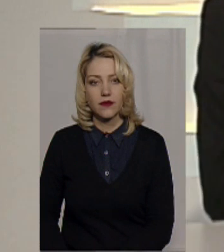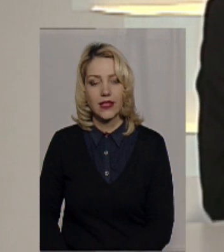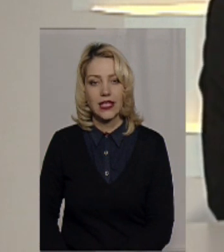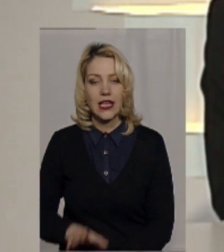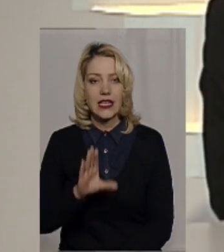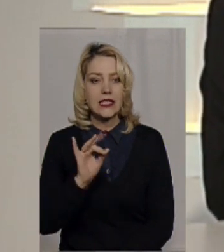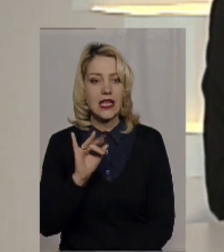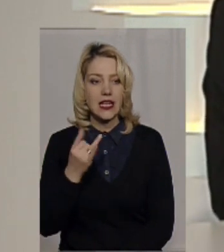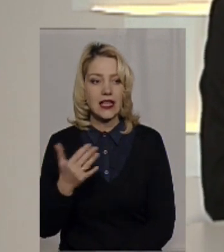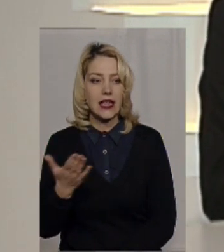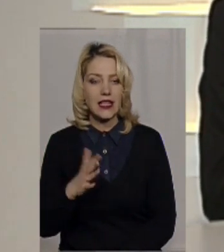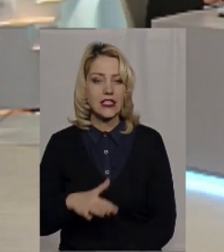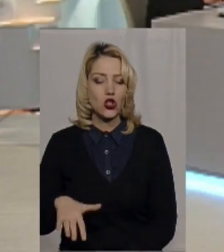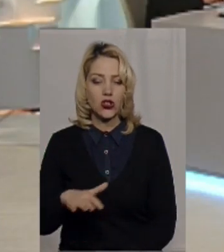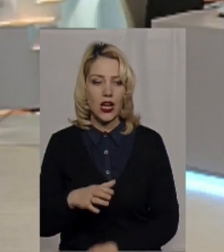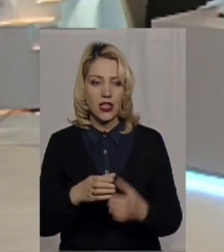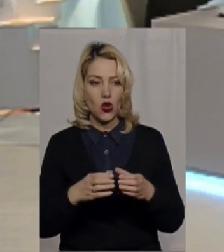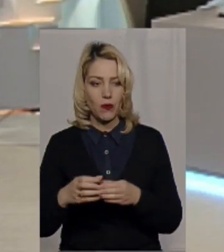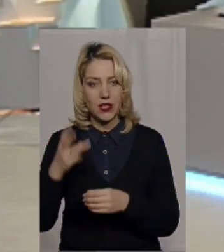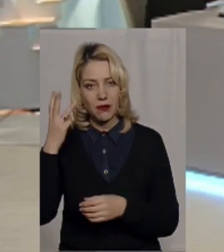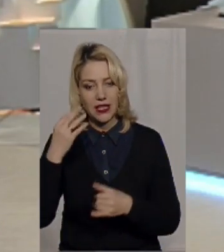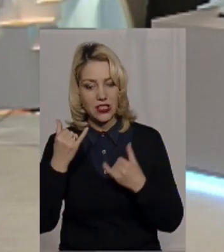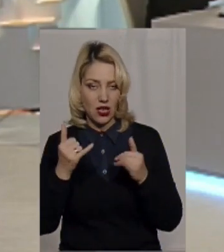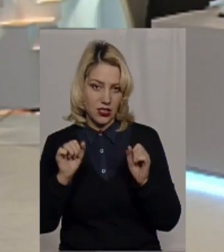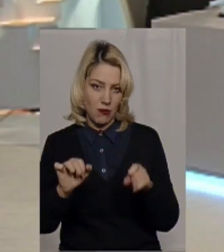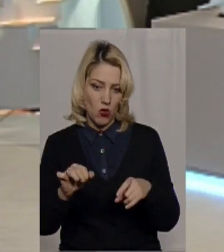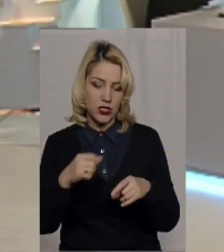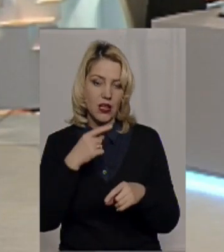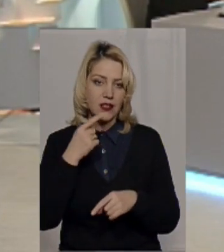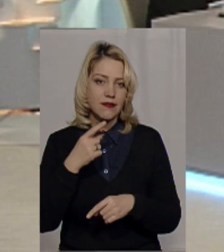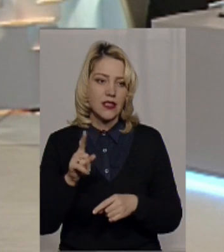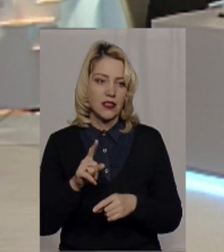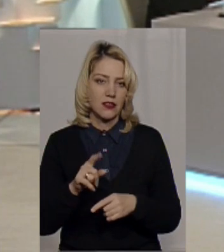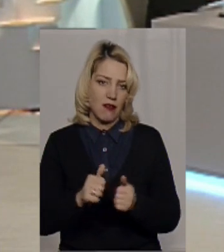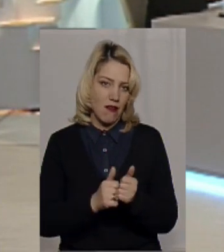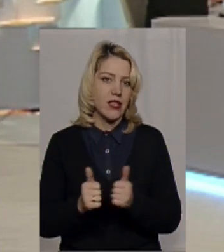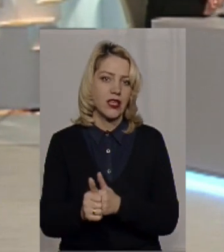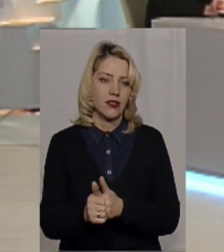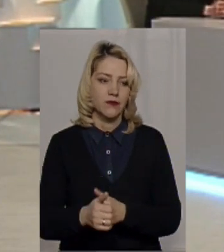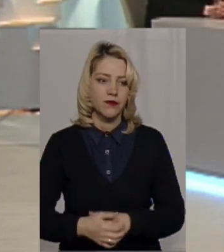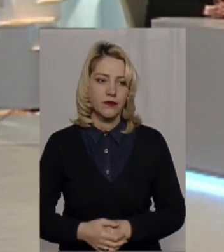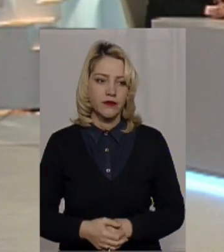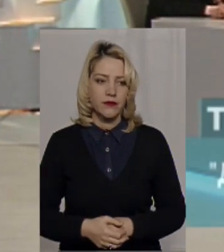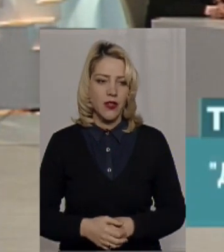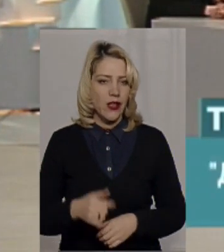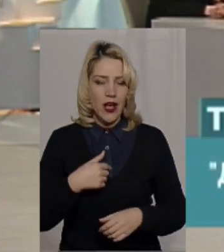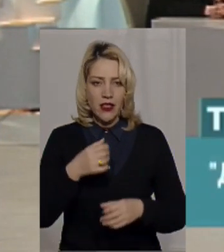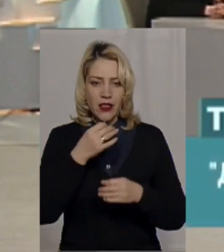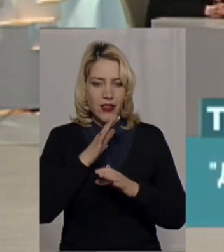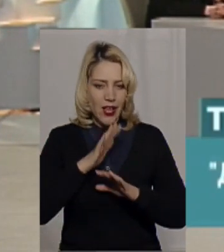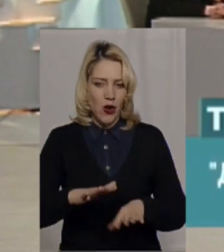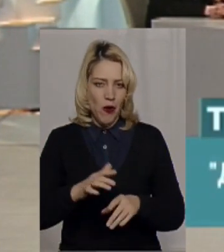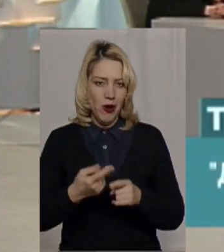Пан Сергію, які з територіальних громад Хмельниччини зараз можна назвати лідерами? От я дуже не люблю,